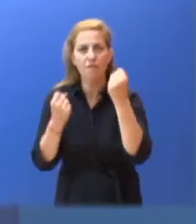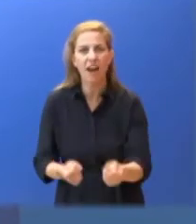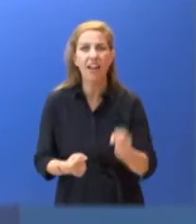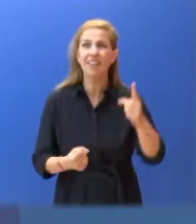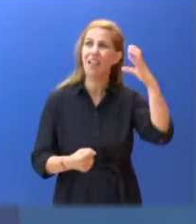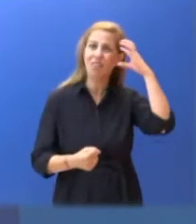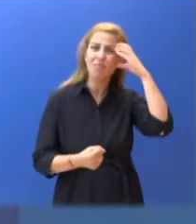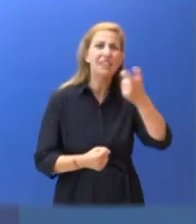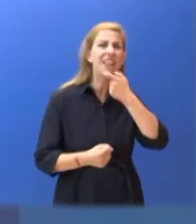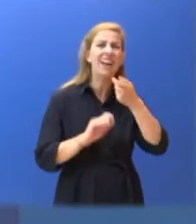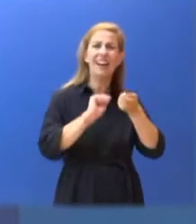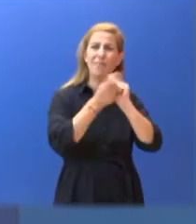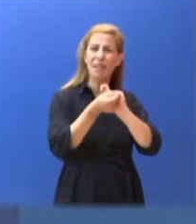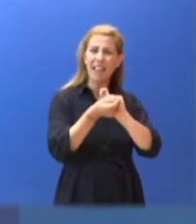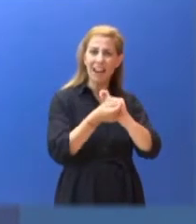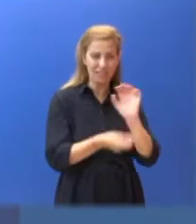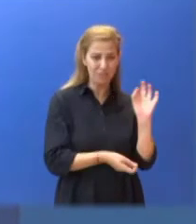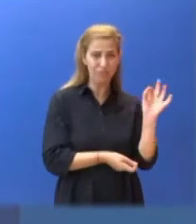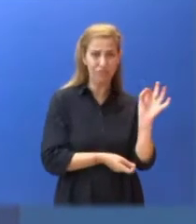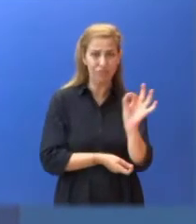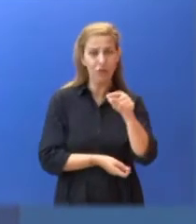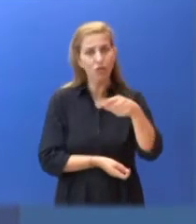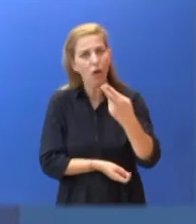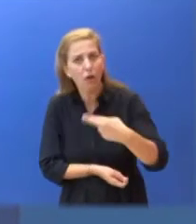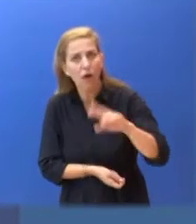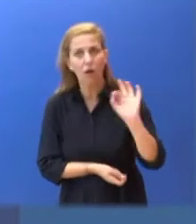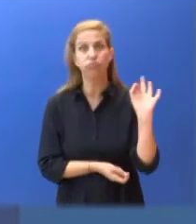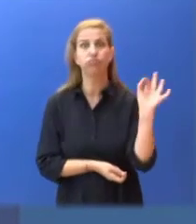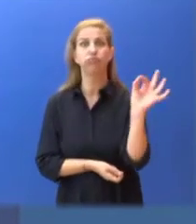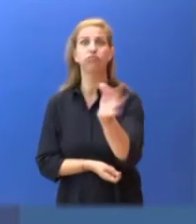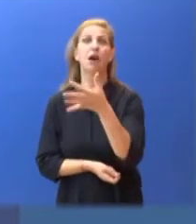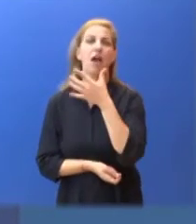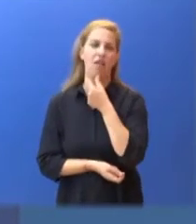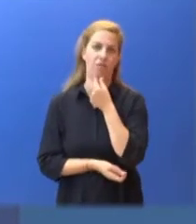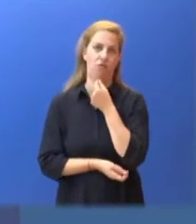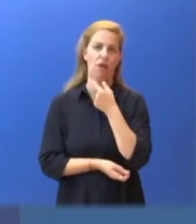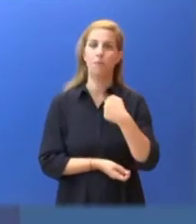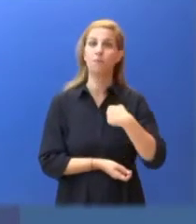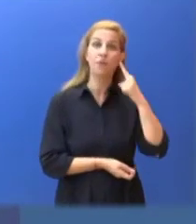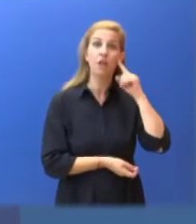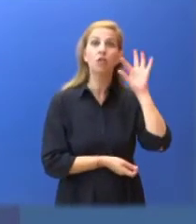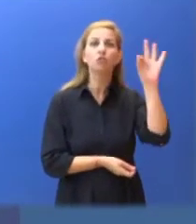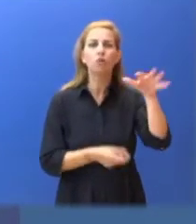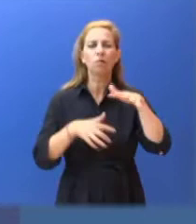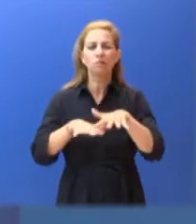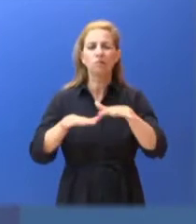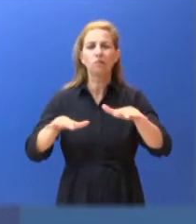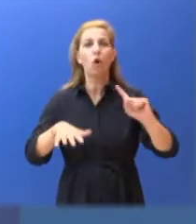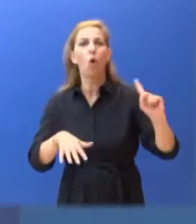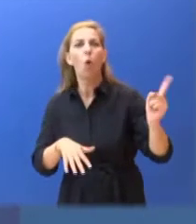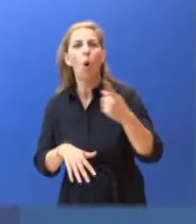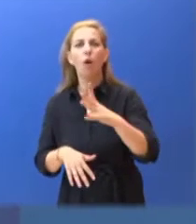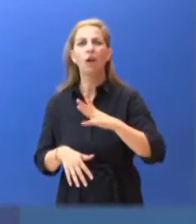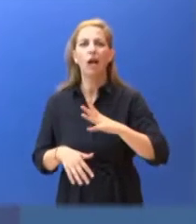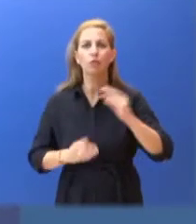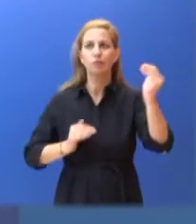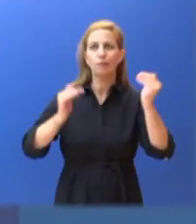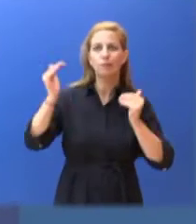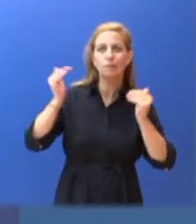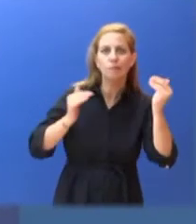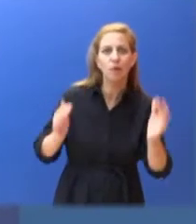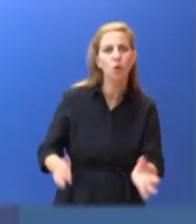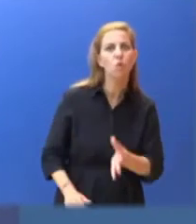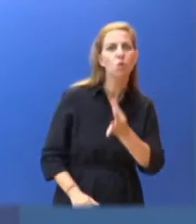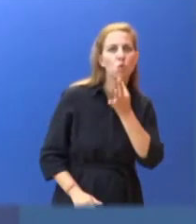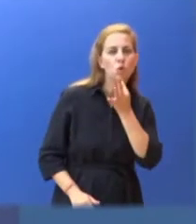Βρετανικό στέλεχος. Στόχος είναι το επόμενο διάστημα να πιστούν και να αξιοποιήσουν το προνόμιο του εμβολιασμού οι συμπολίτες μας που